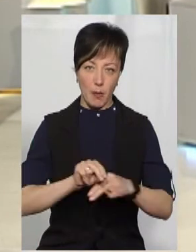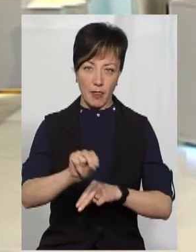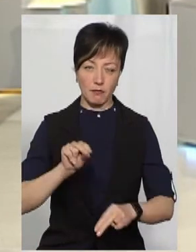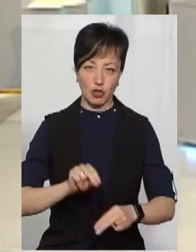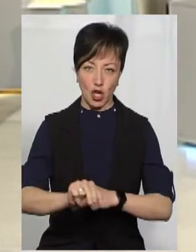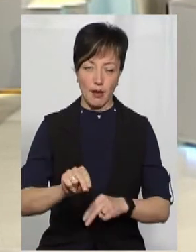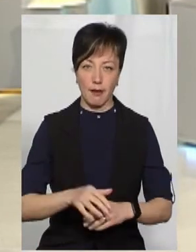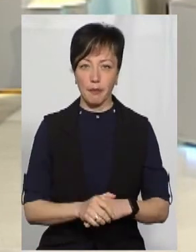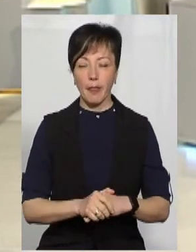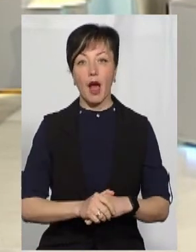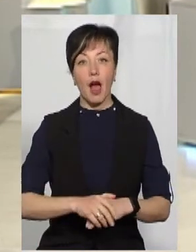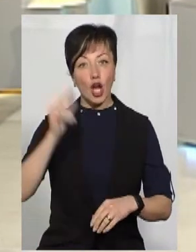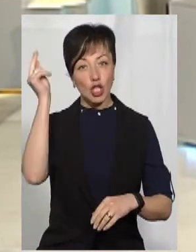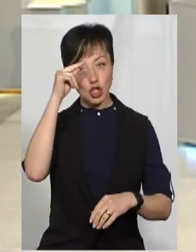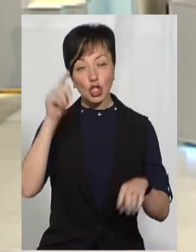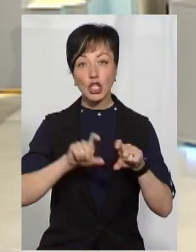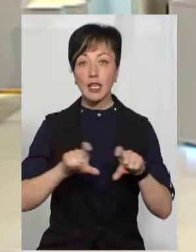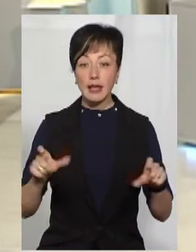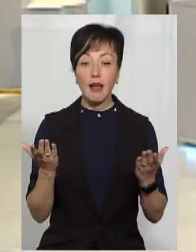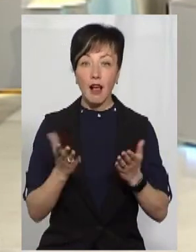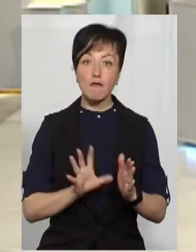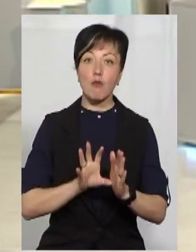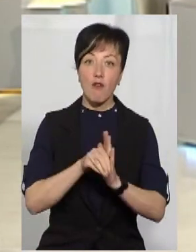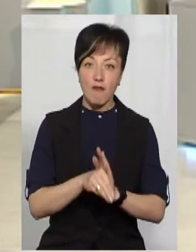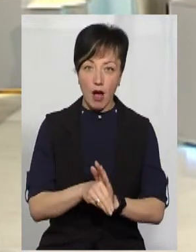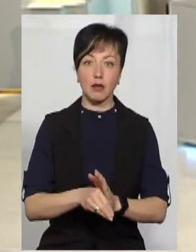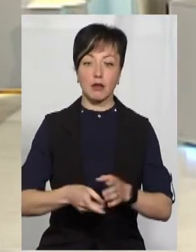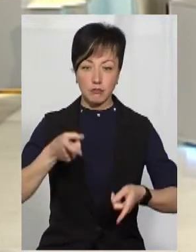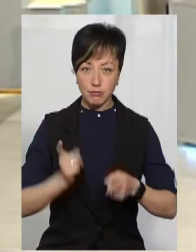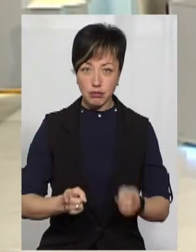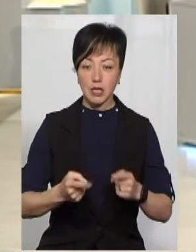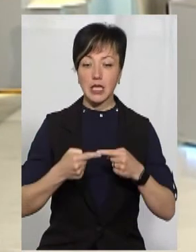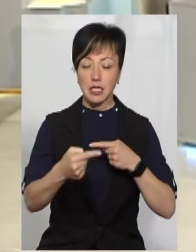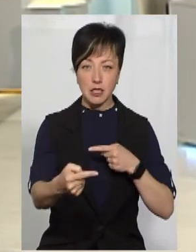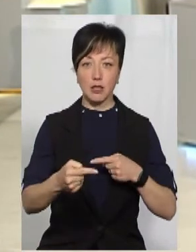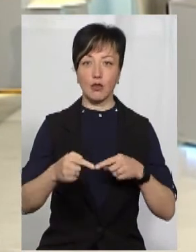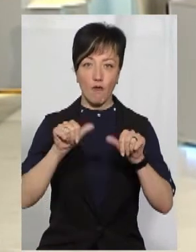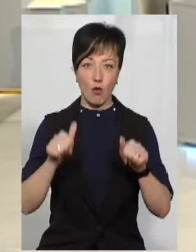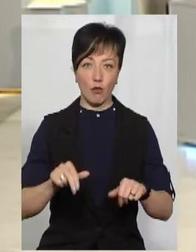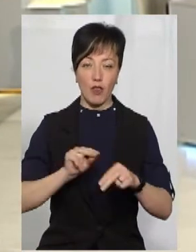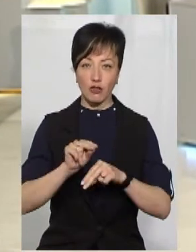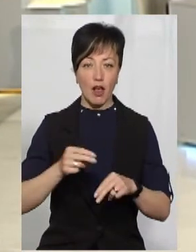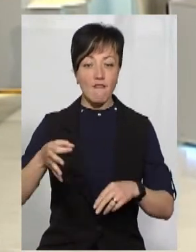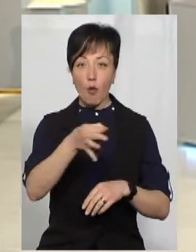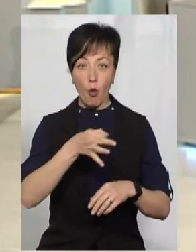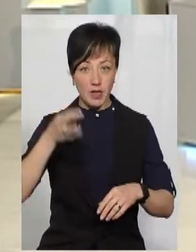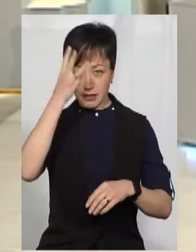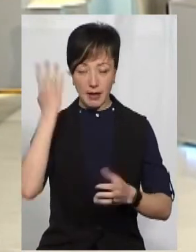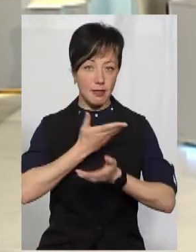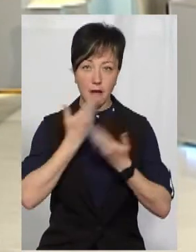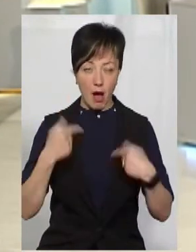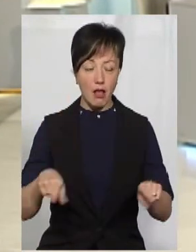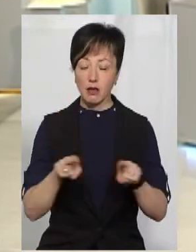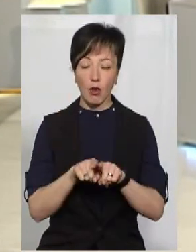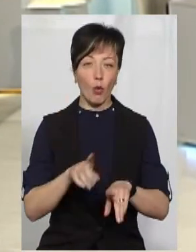навчання. Шкіл, які впровадили повноцінну дистанційну форму навчання в Хмельницькій області, немає. Ну, власне, не